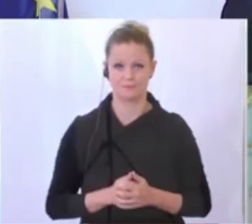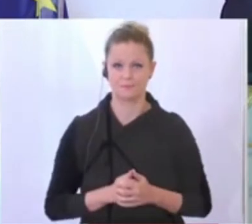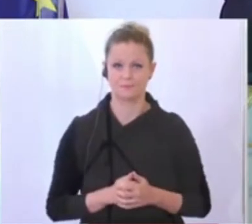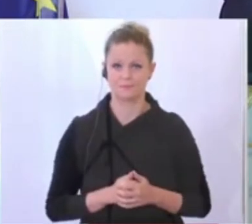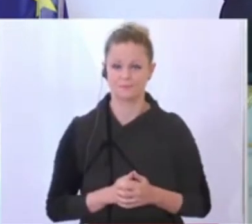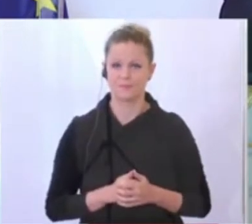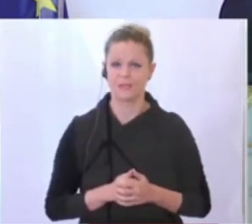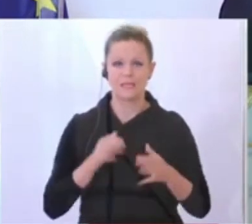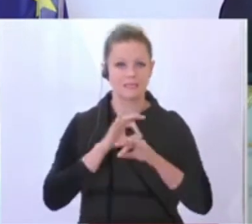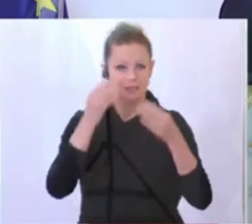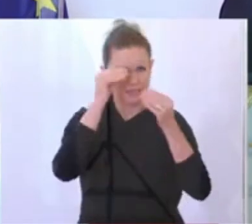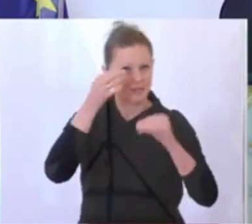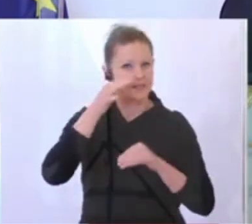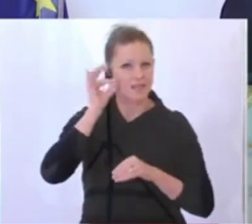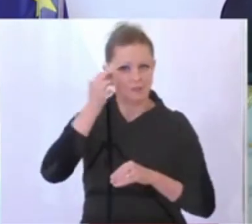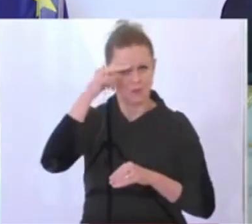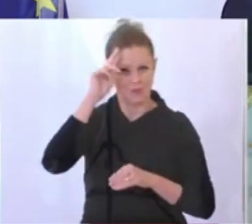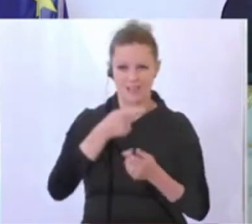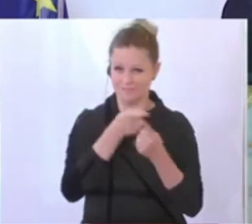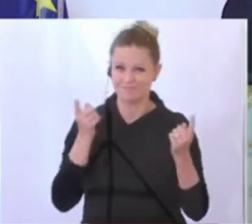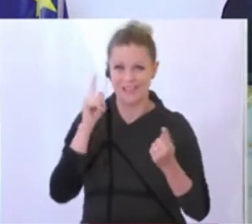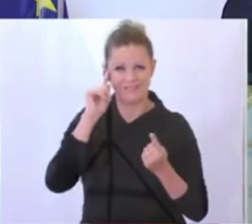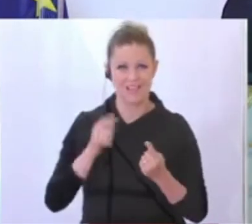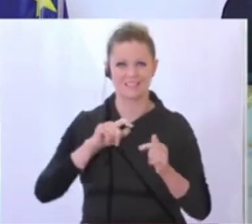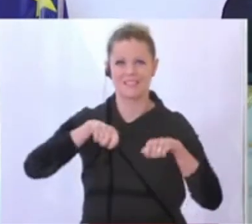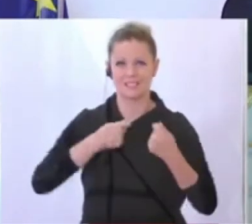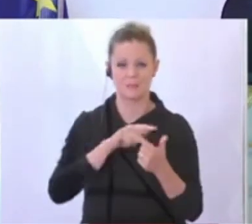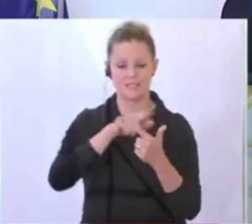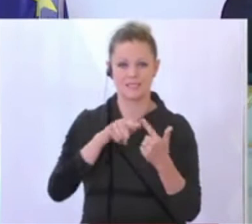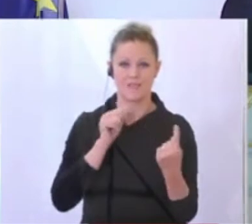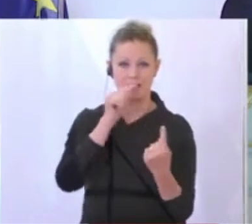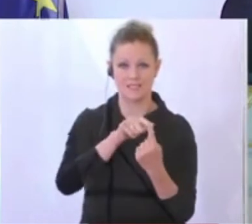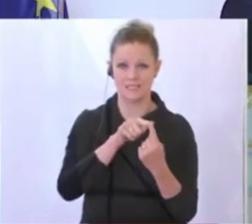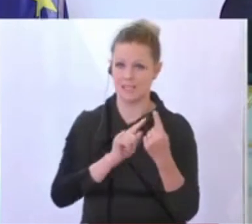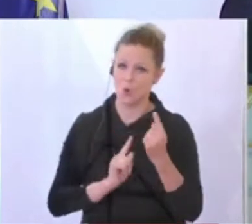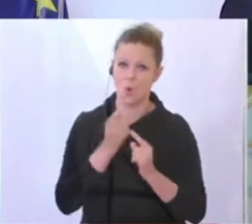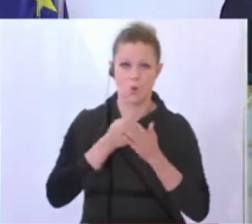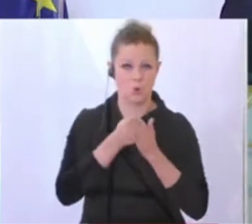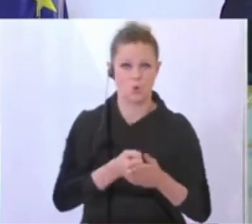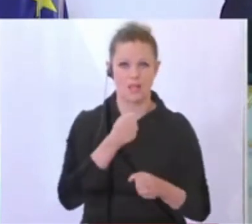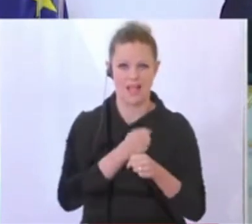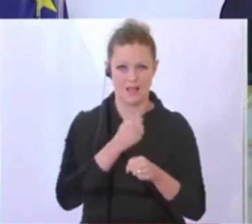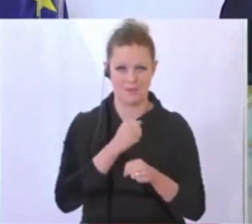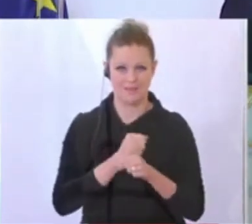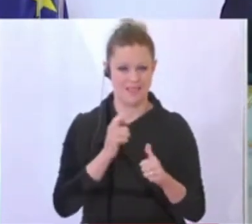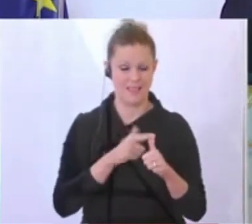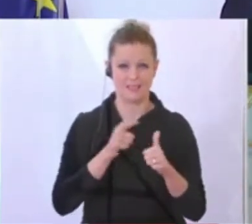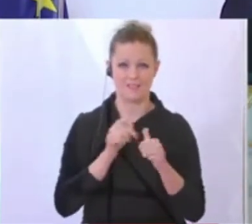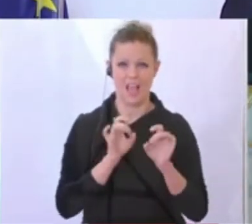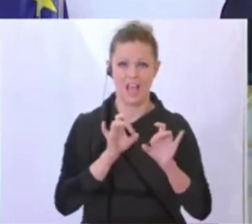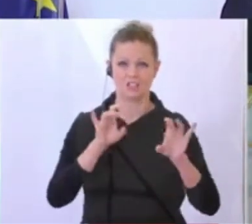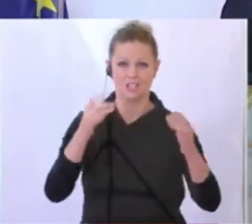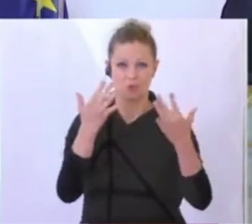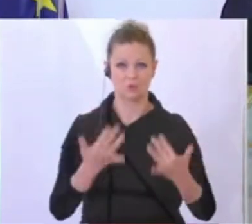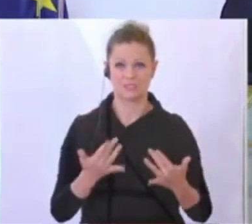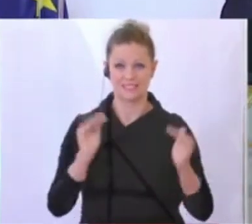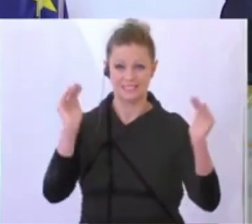haben im Moment zwei Ziele, an denen wir auf Hochtouren arbeiten. Zum Ersten die Ansteckungszahlen weiterhin niedrig